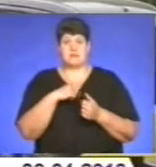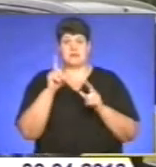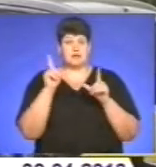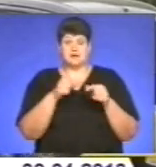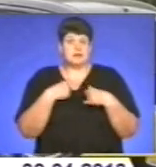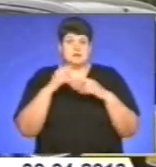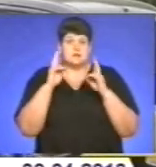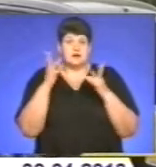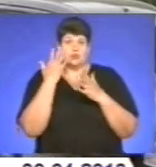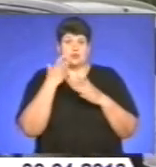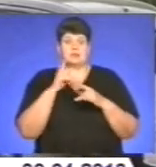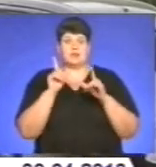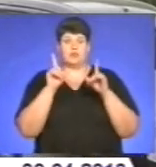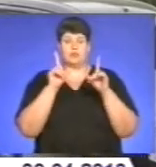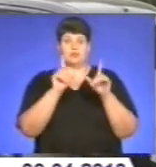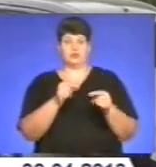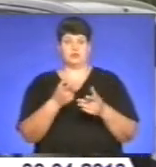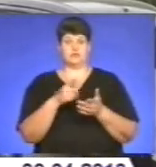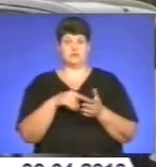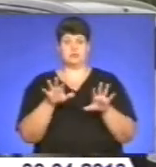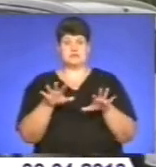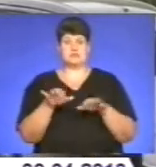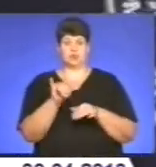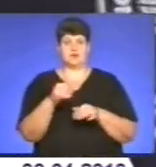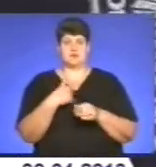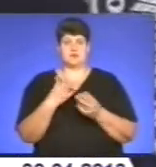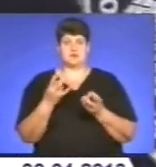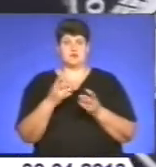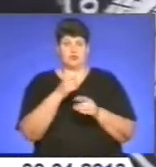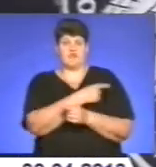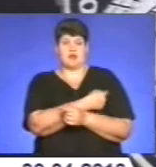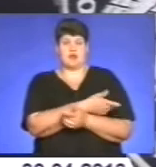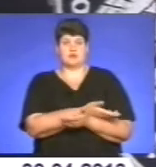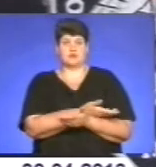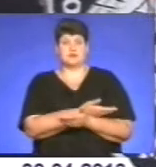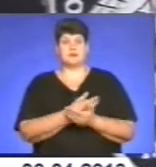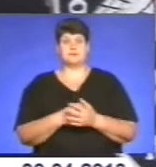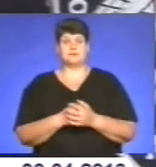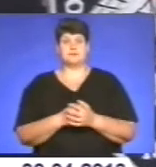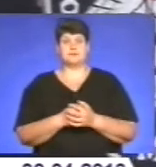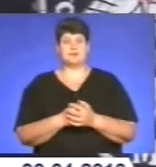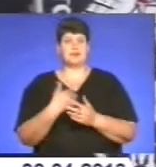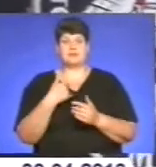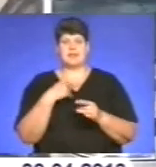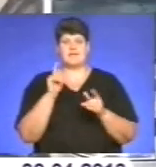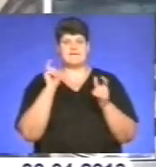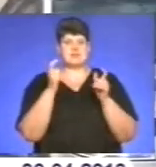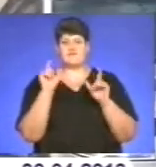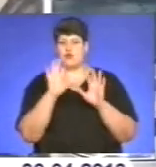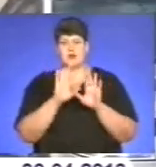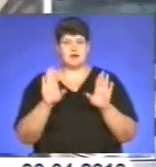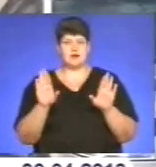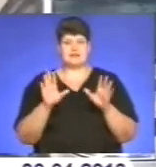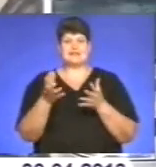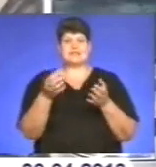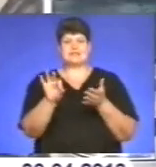міліції, я не знаю, коли б я добрався до місця того, що мені потрібно, до лікарні. Ми, не відволікаючись, зразу ж